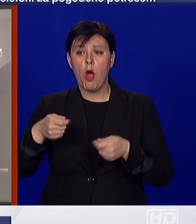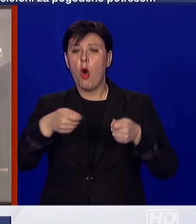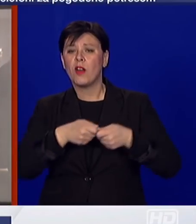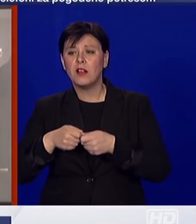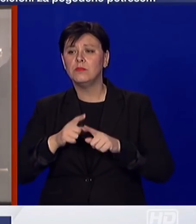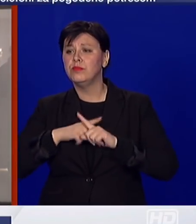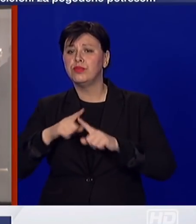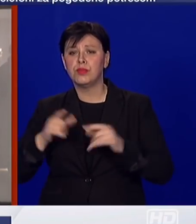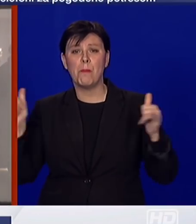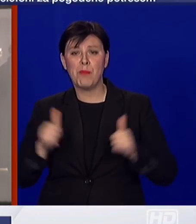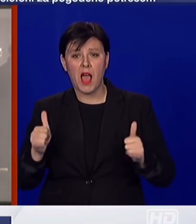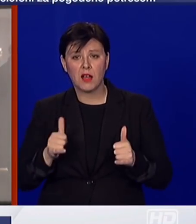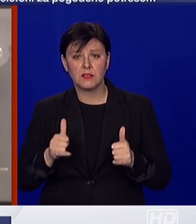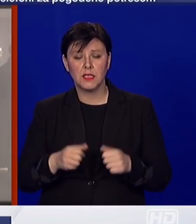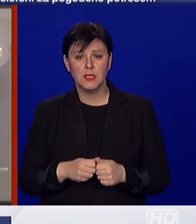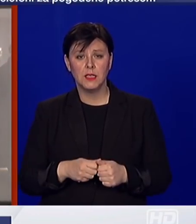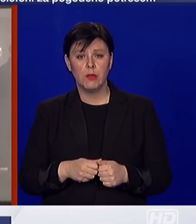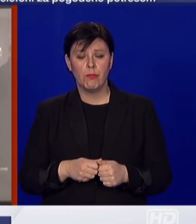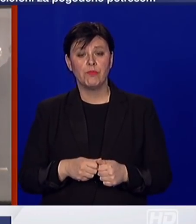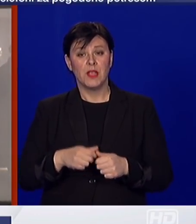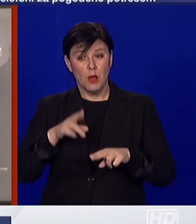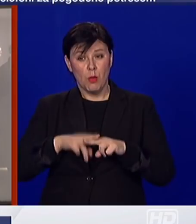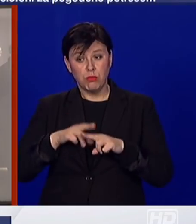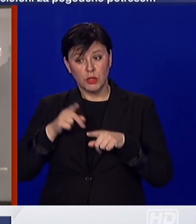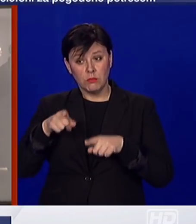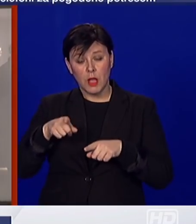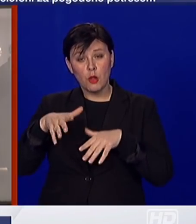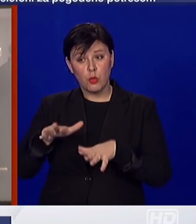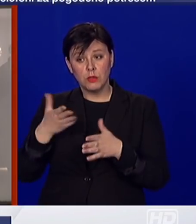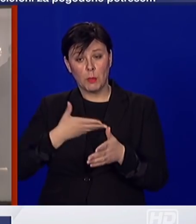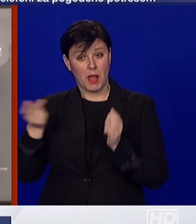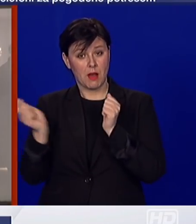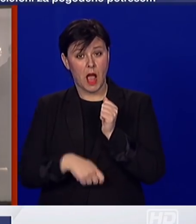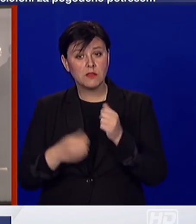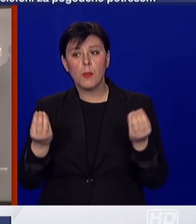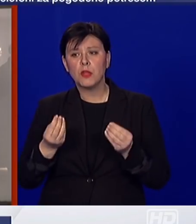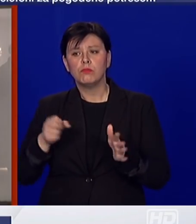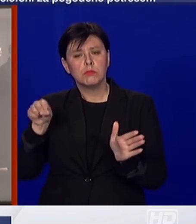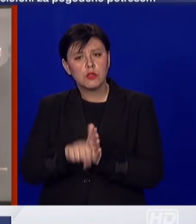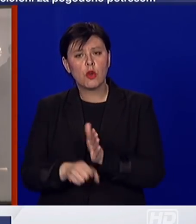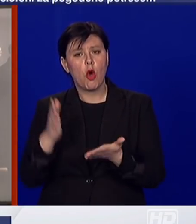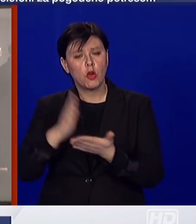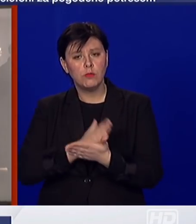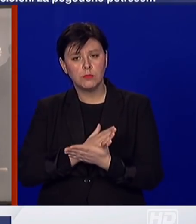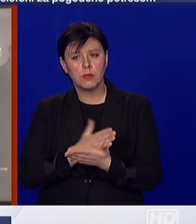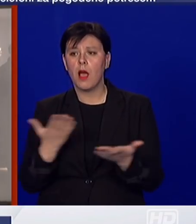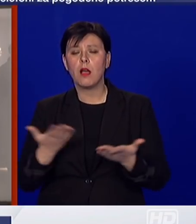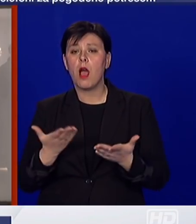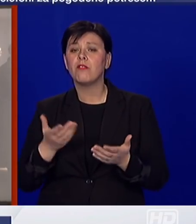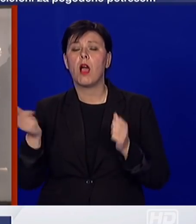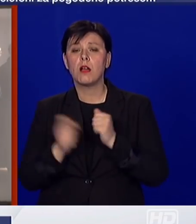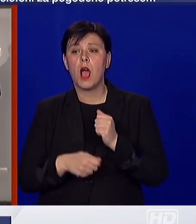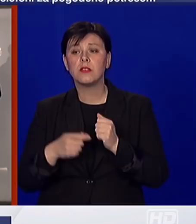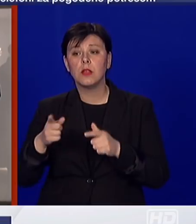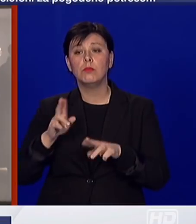partije. Hoće li se ti ljudi kažnjavati po nekim strožim kriterijima? I koja je zapravo kazna primjerena